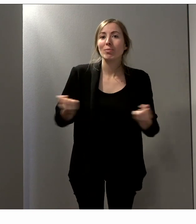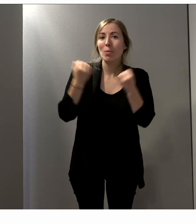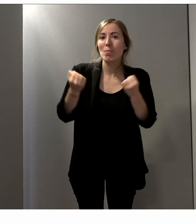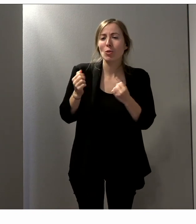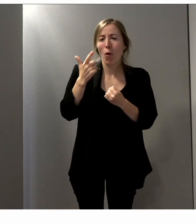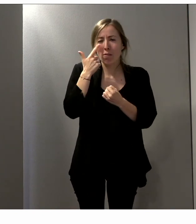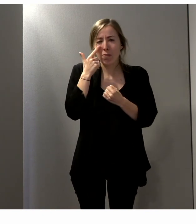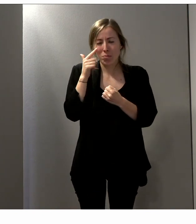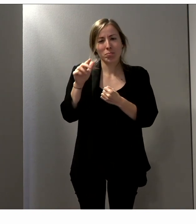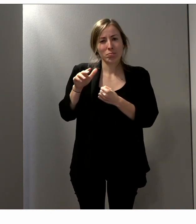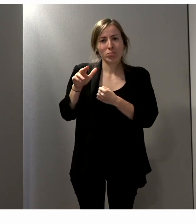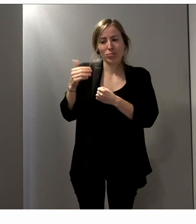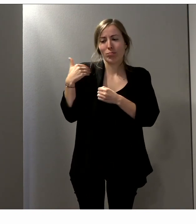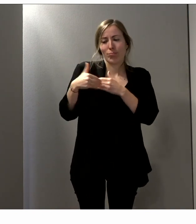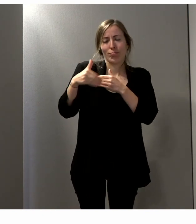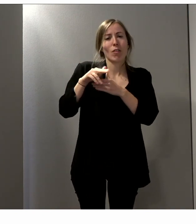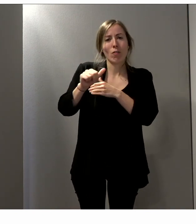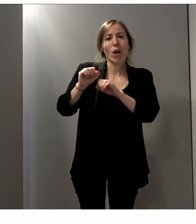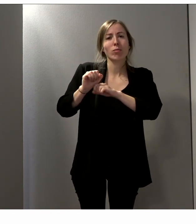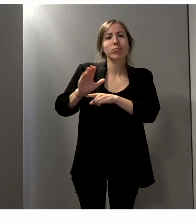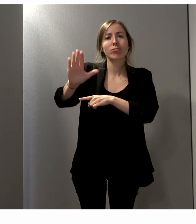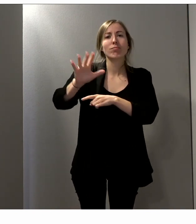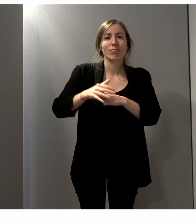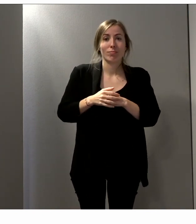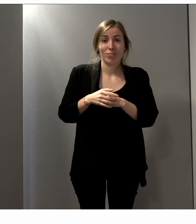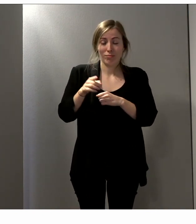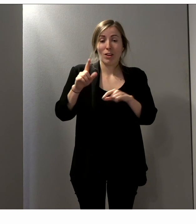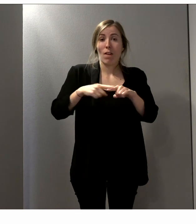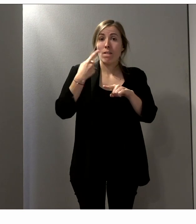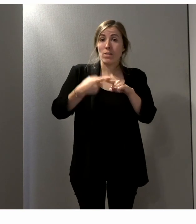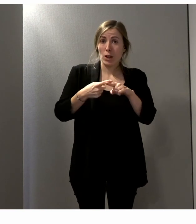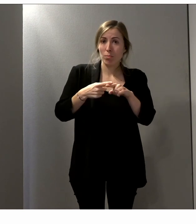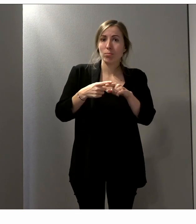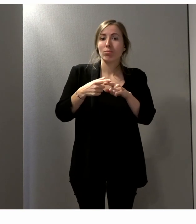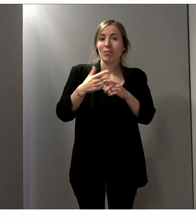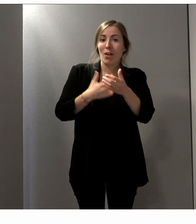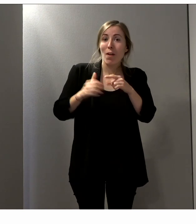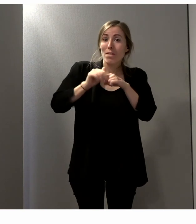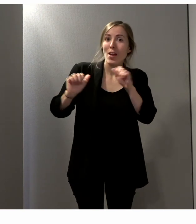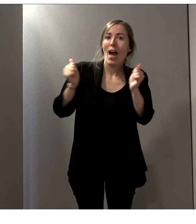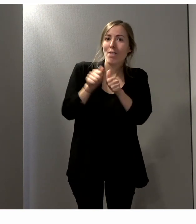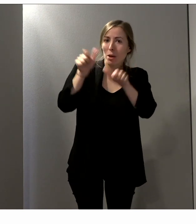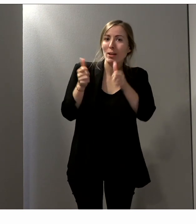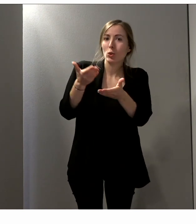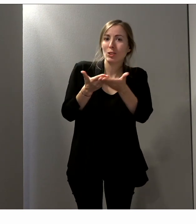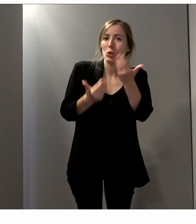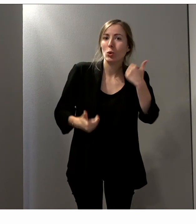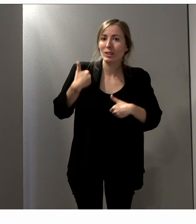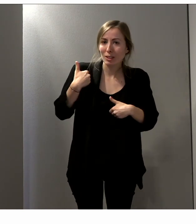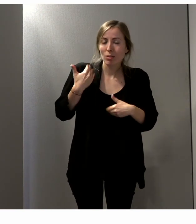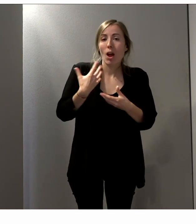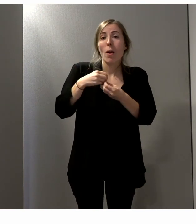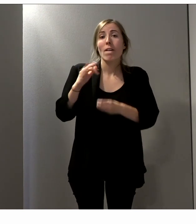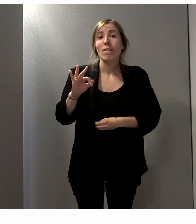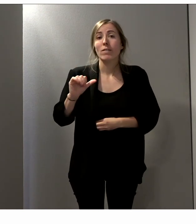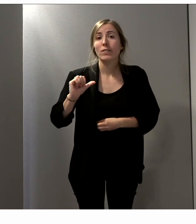pourra voir tout à l'heure, qui est travaillé avec des personnes en situation de handicap, qui est en FALC,